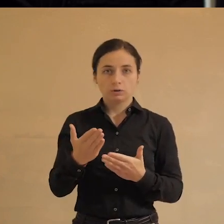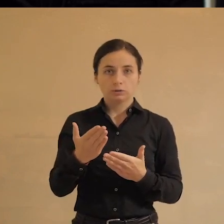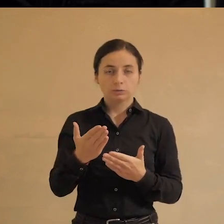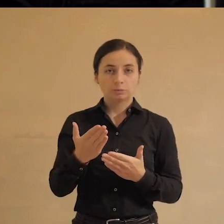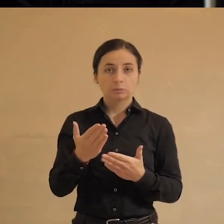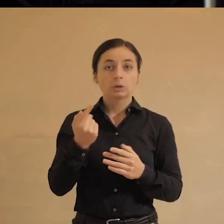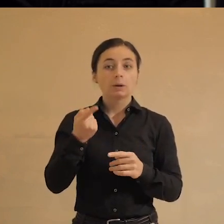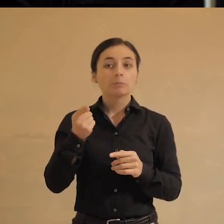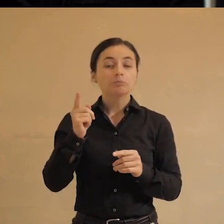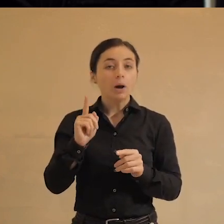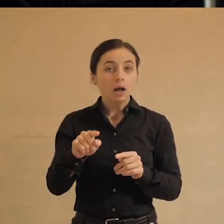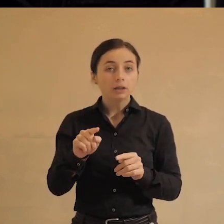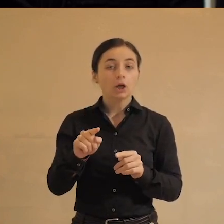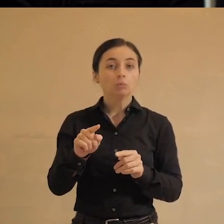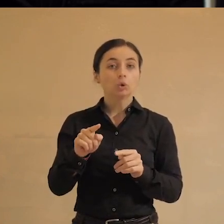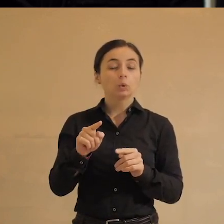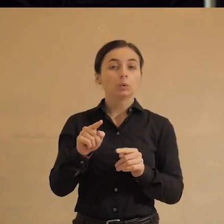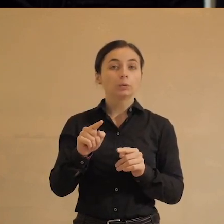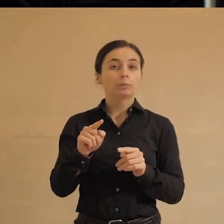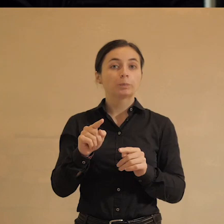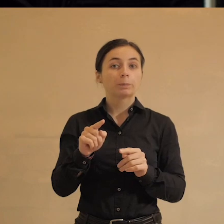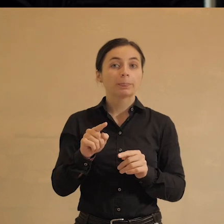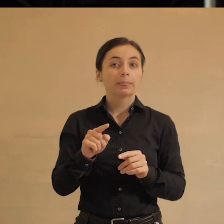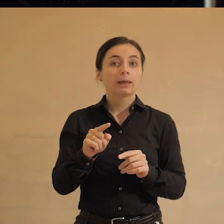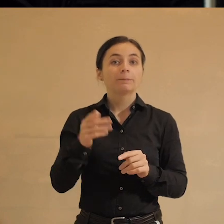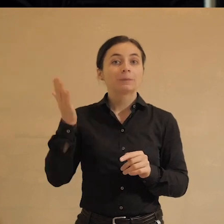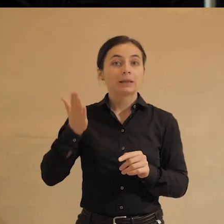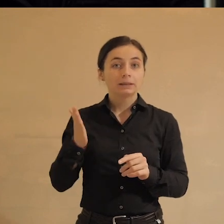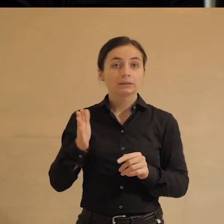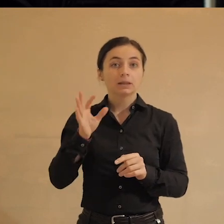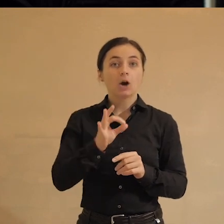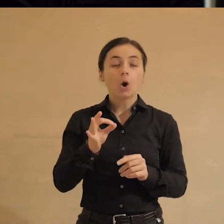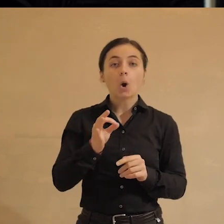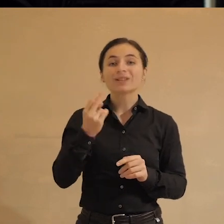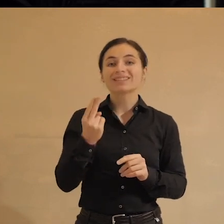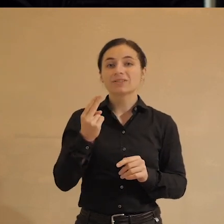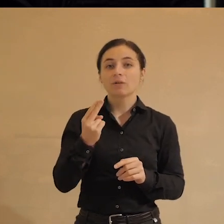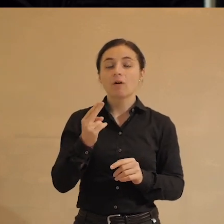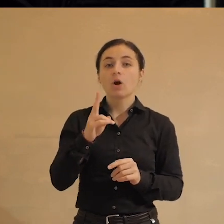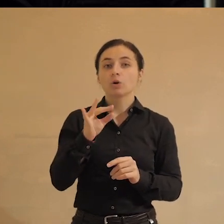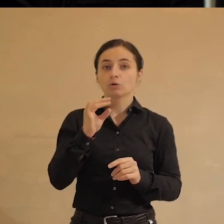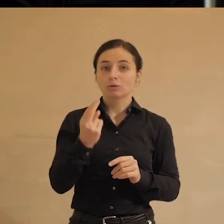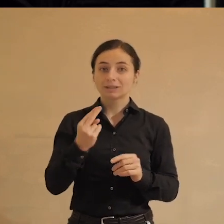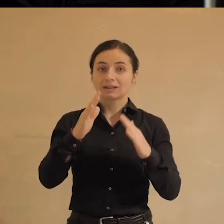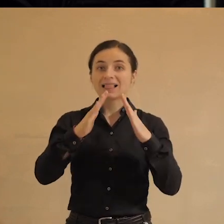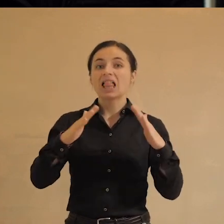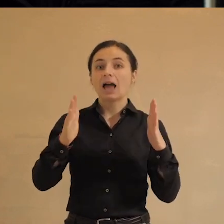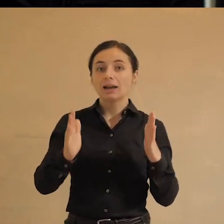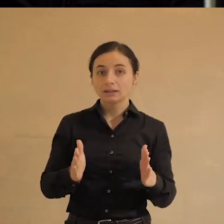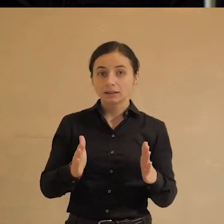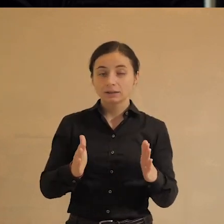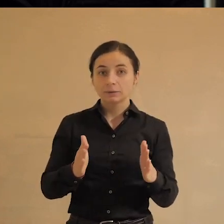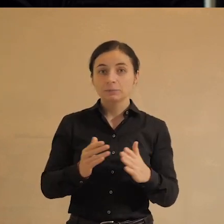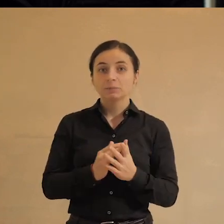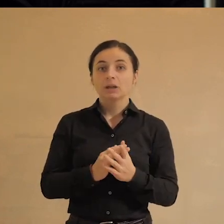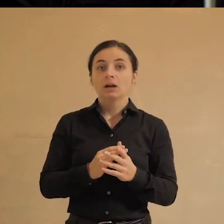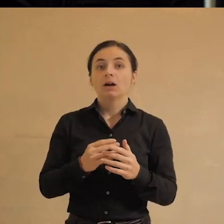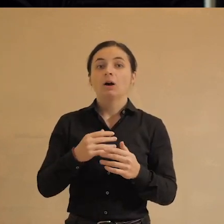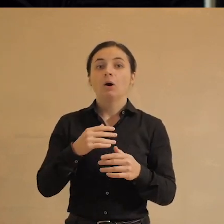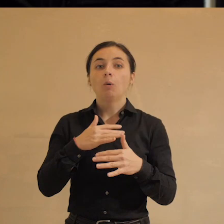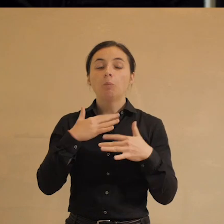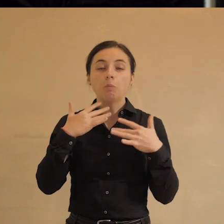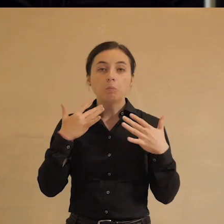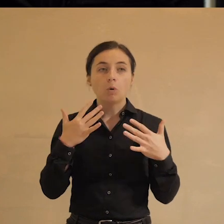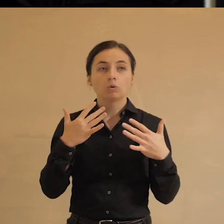кликбейте, поэтому, опять же, лекция о цифровом концлагере, наверное, принесет больше, а слушателей приведет, чем